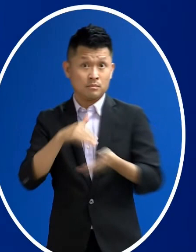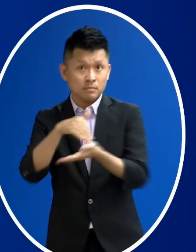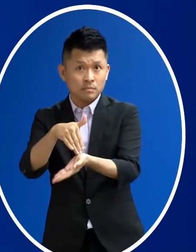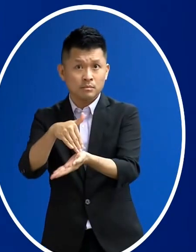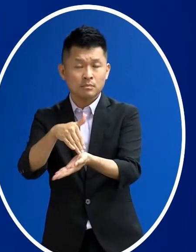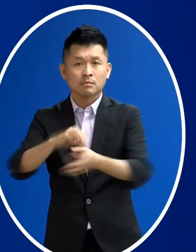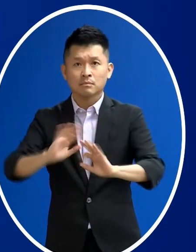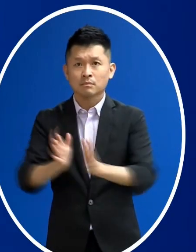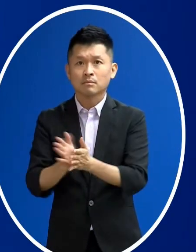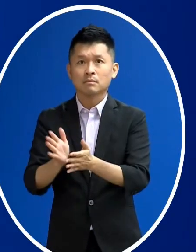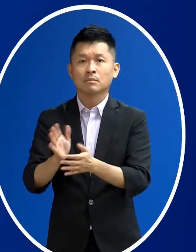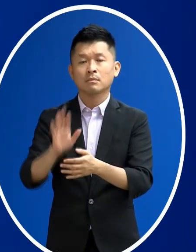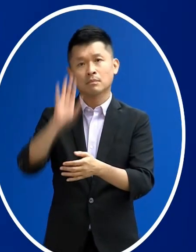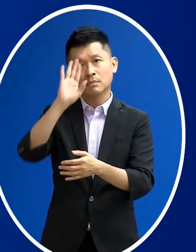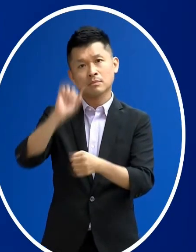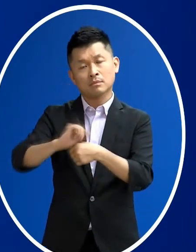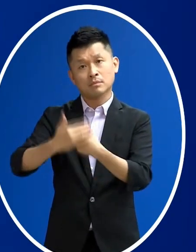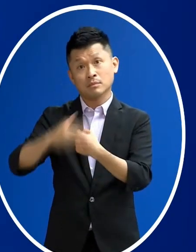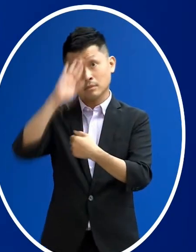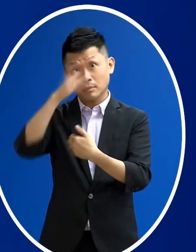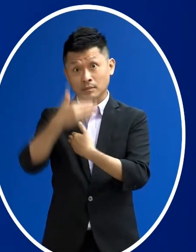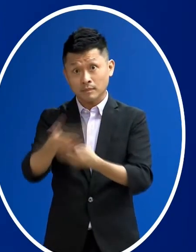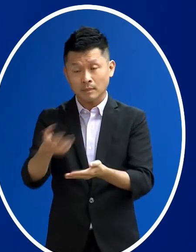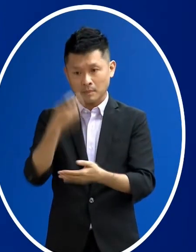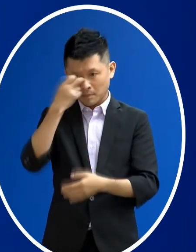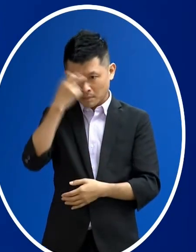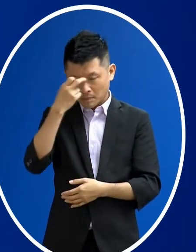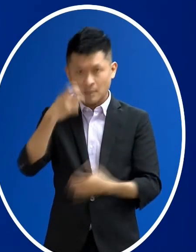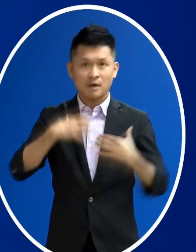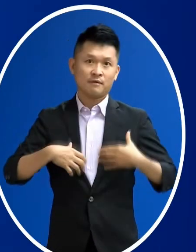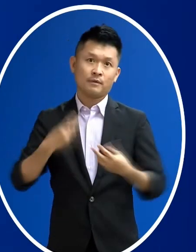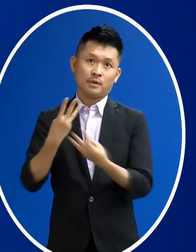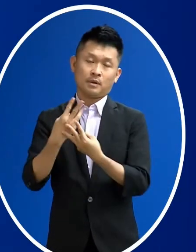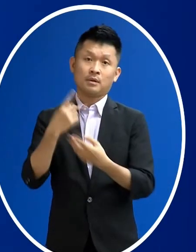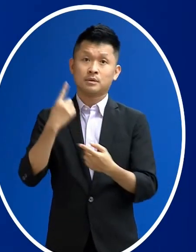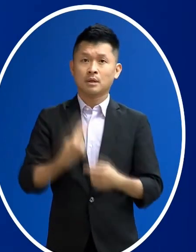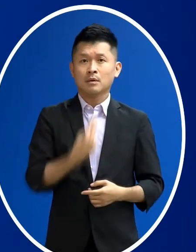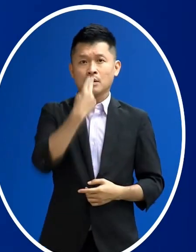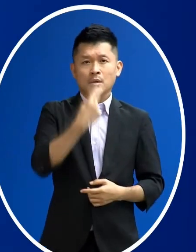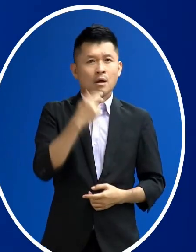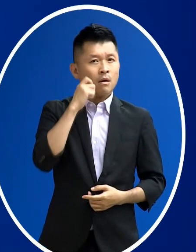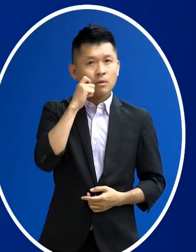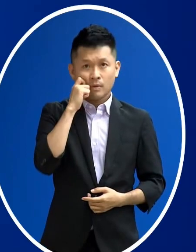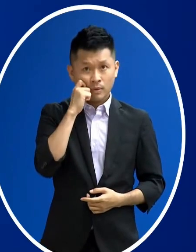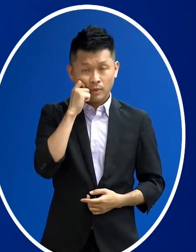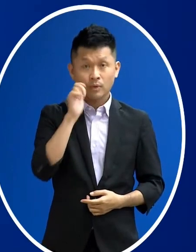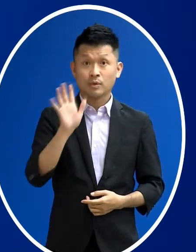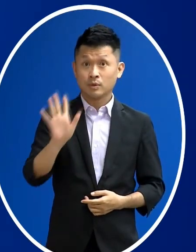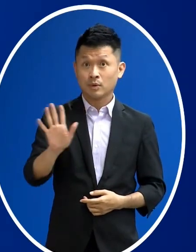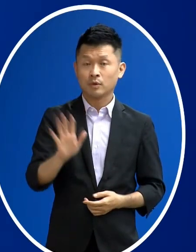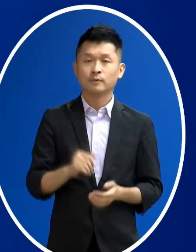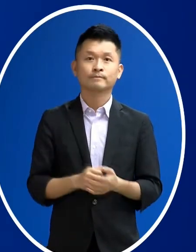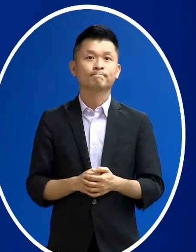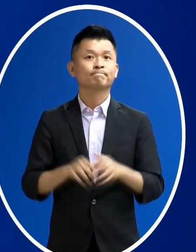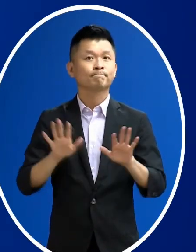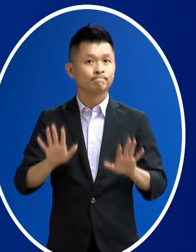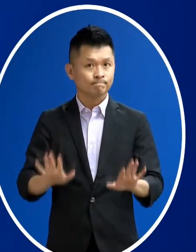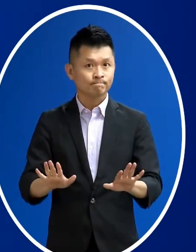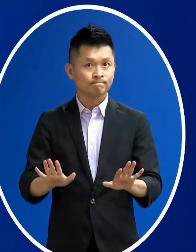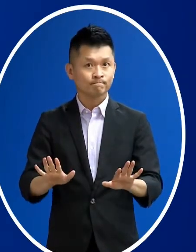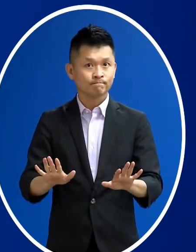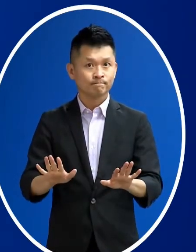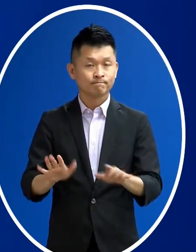並且安排住在家務病房裡面那經過檢查是有肺炎 以及有呼吸窘迫的一個情形所以目前是在在